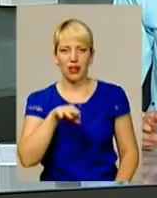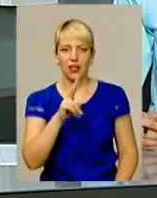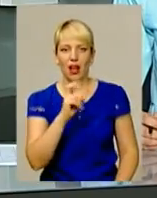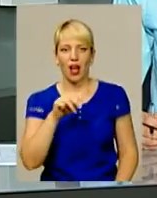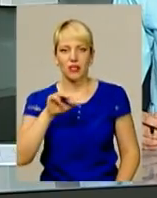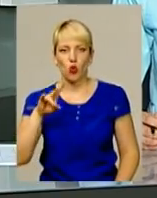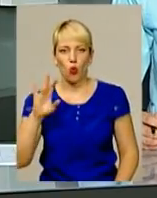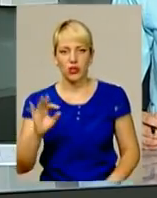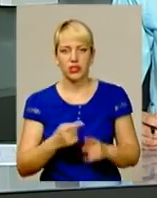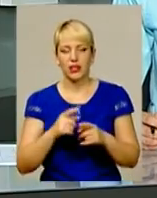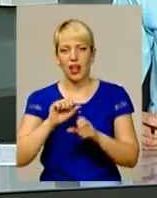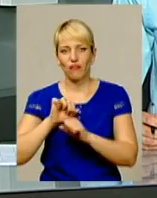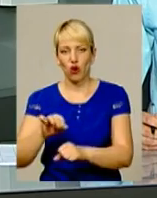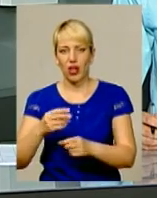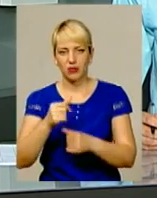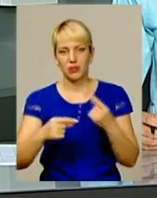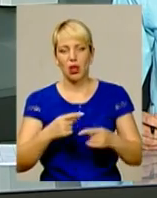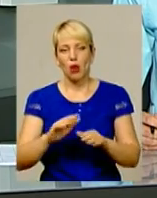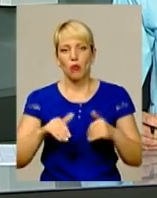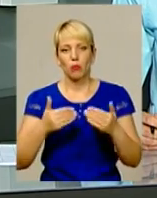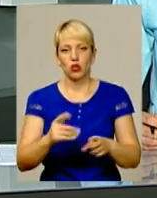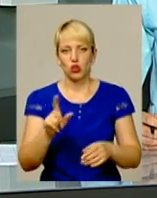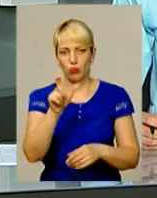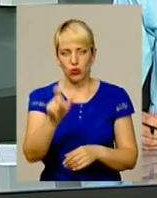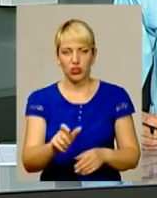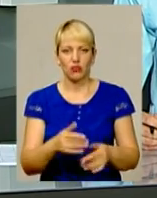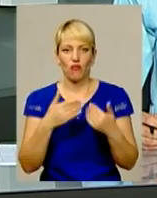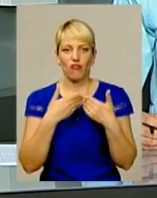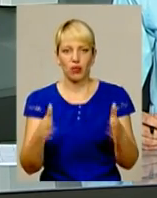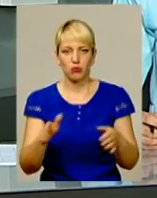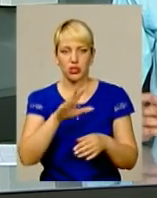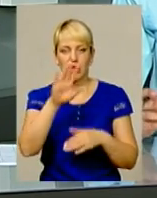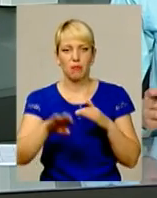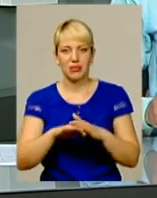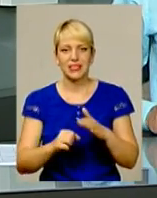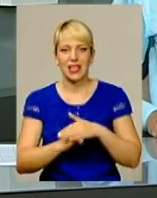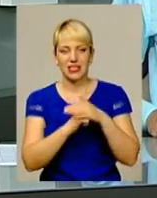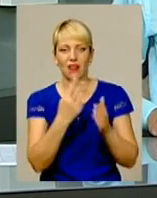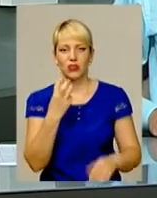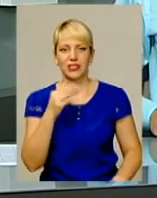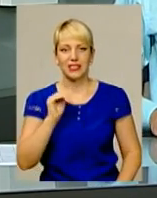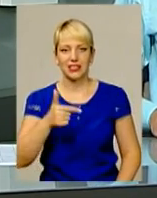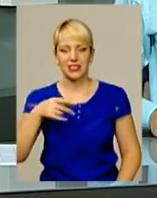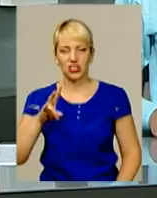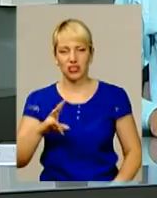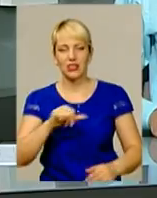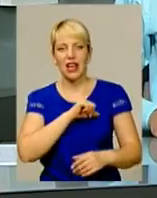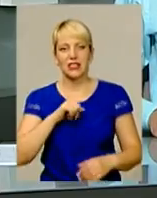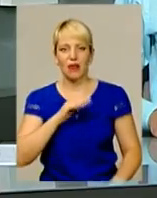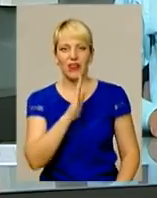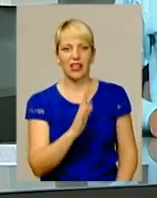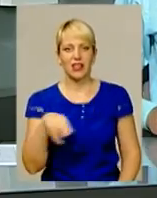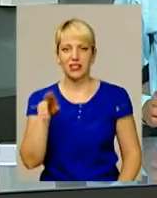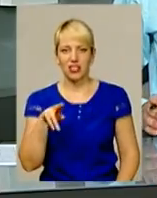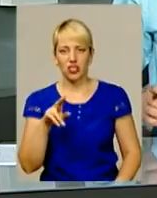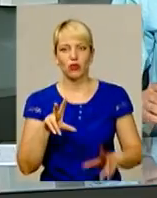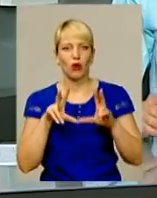Адвокат бізнесмена пропонував, аби його підопічного таки випустили під заставу у 300 тисяч гривень, а сам Валерій Д'яченко